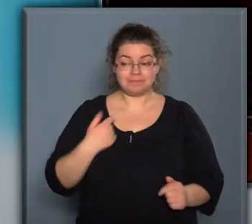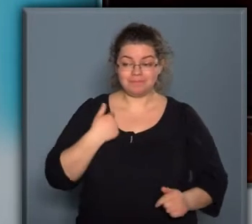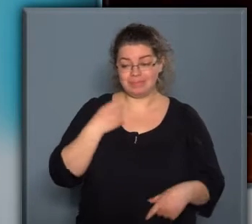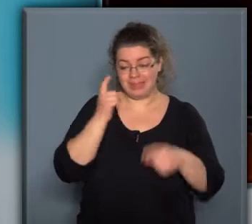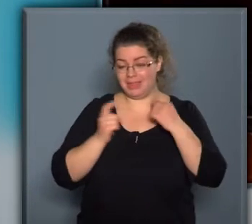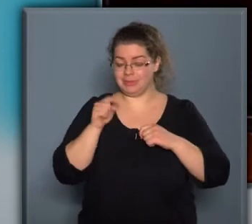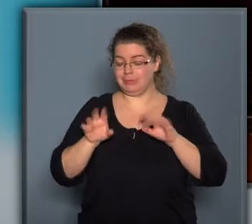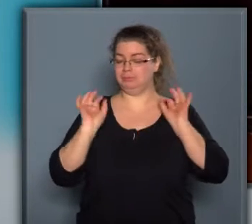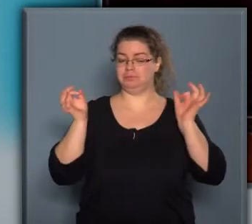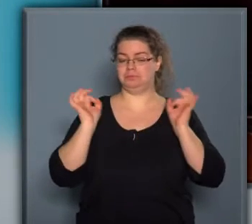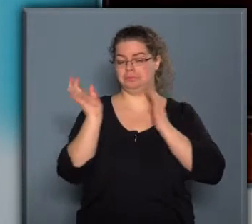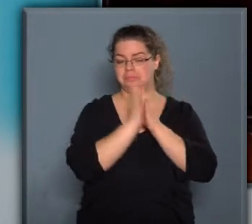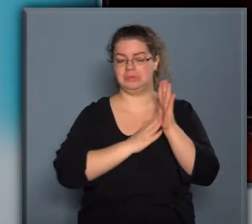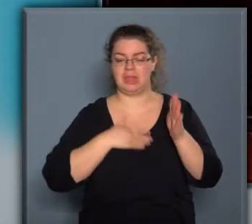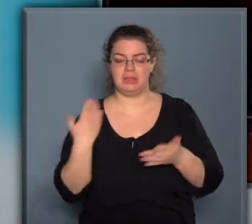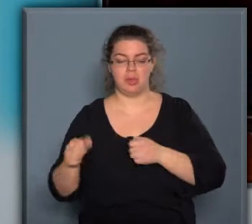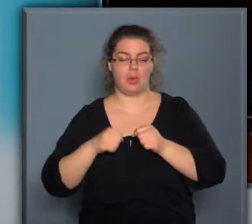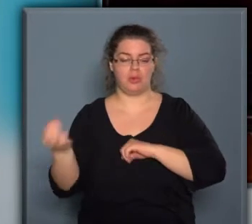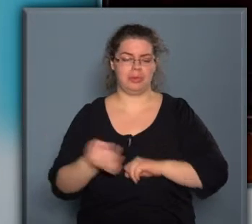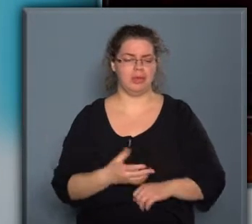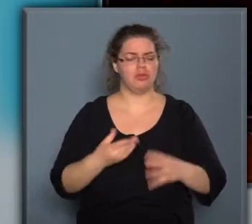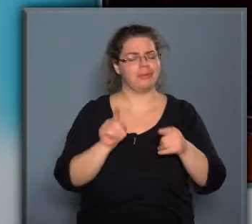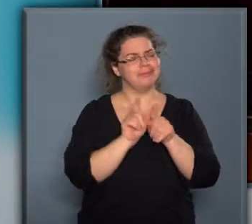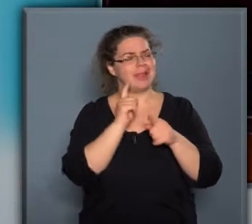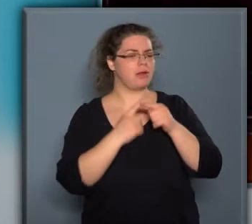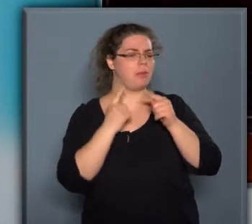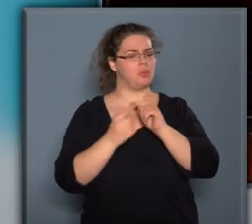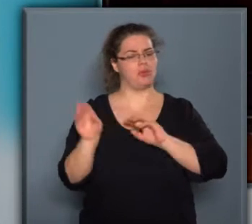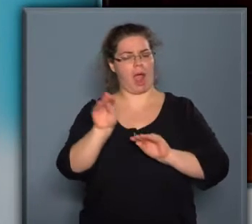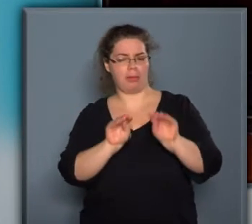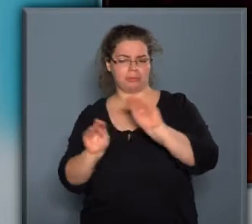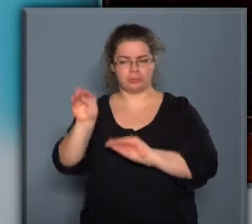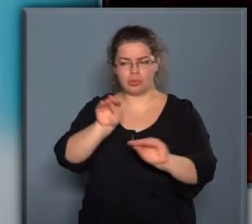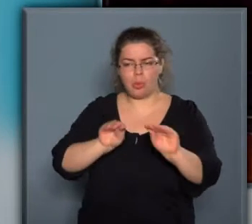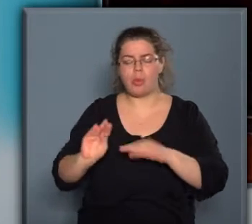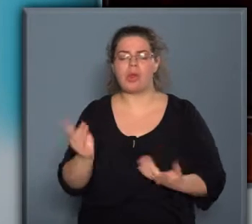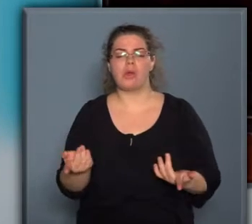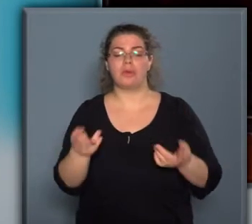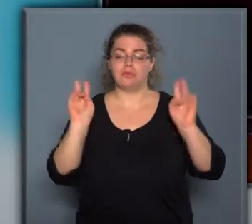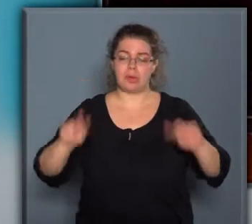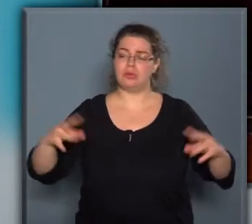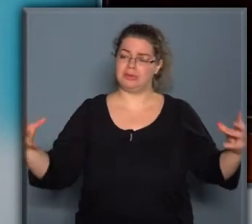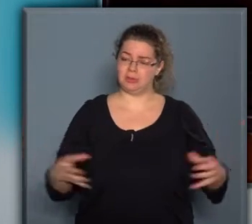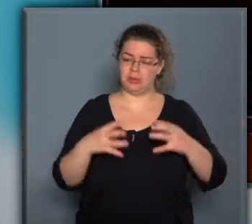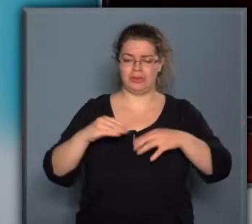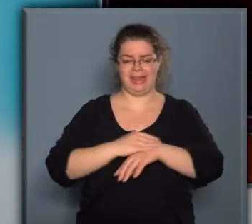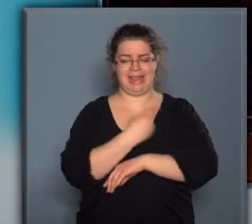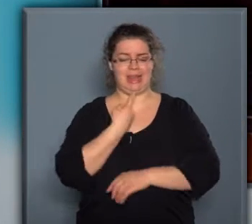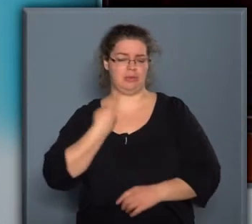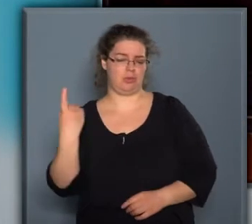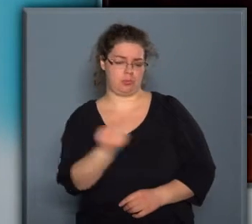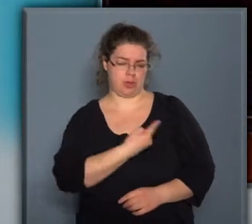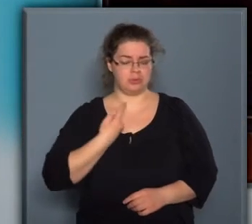gondolom, hogy ez egy nagyszerű kezdeményezés az önkormányzat részéről. Sok ilyen apróságból áll össze az, hogy valódi közösségnek érezhessük